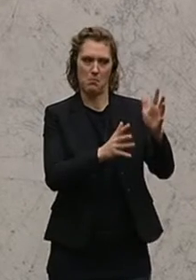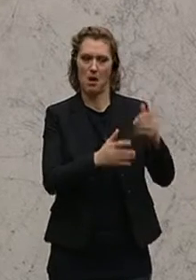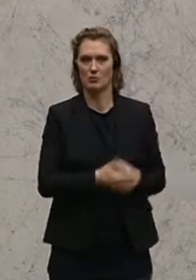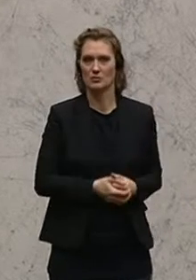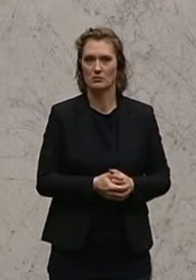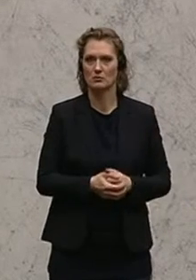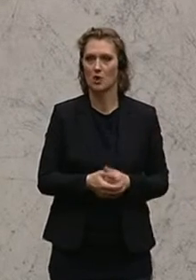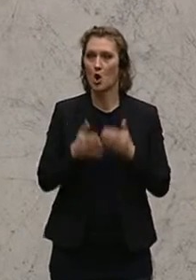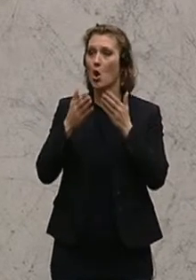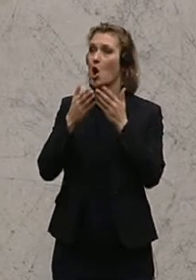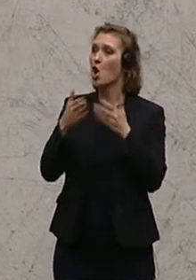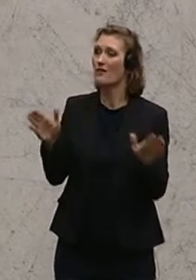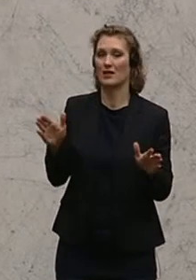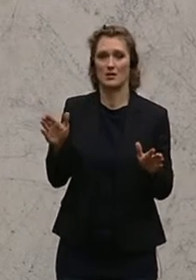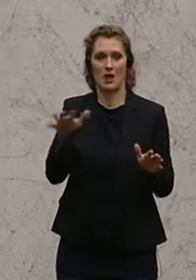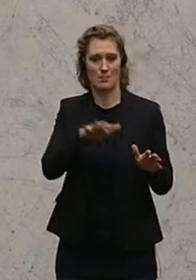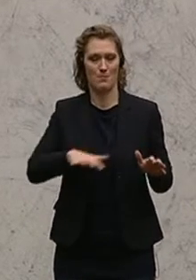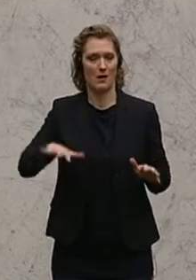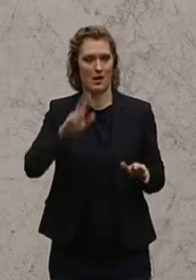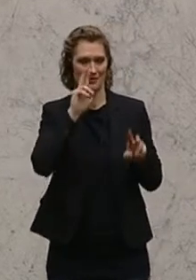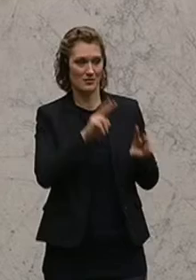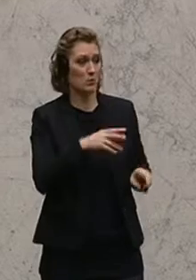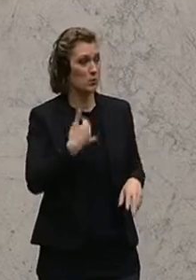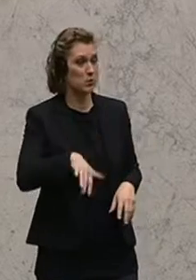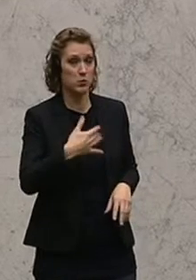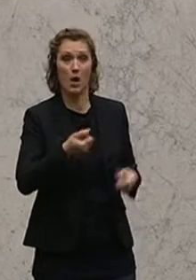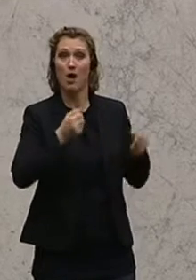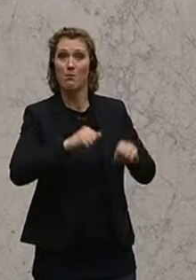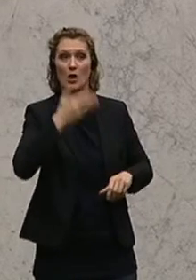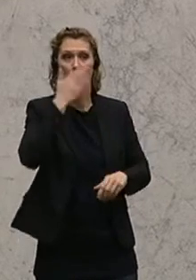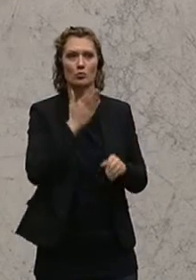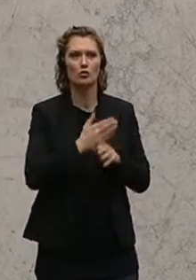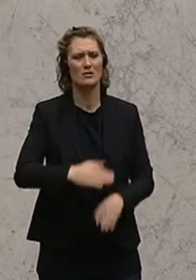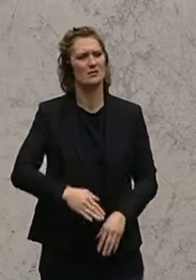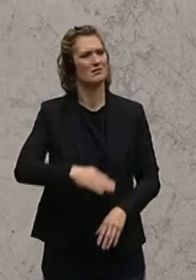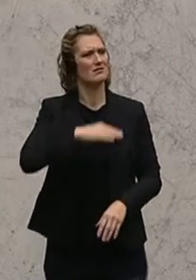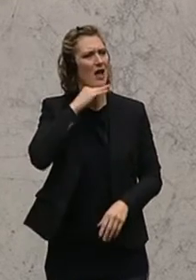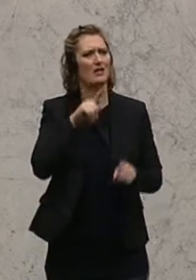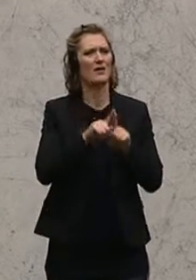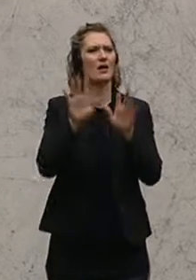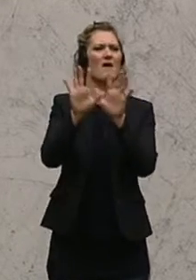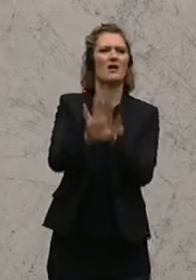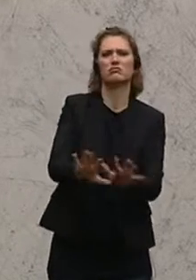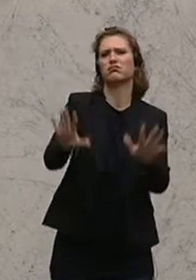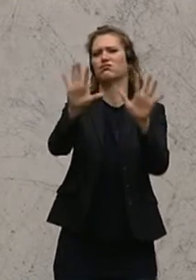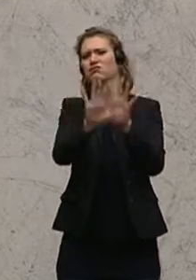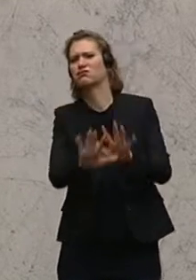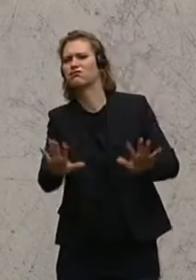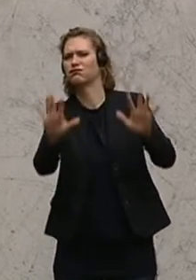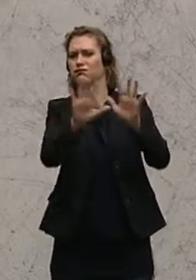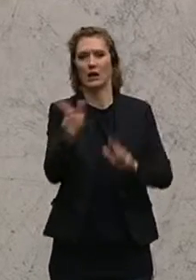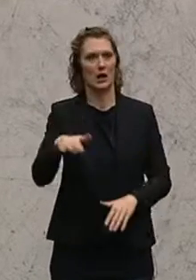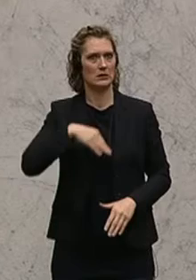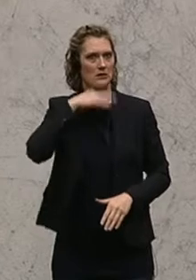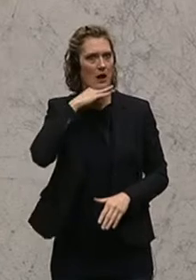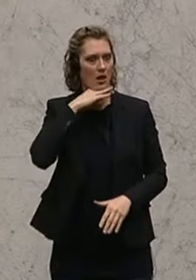dass die Öffentlichkeit gerade in diesem Fall Hypo Alpe Ader ja klar gezeigt hat, dass es ihr reicht mit Verschleierungstaktiken, dass es ihr reicht